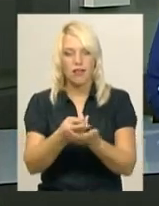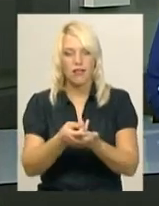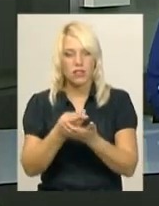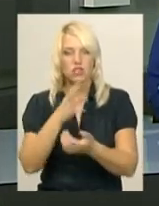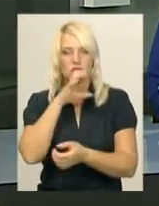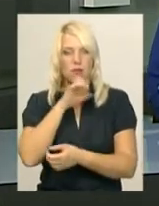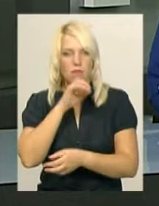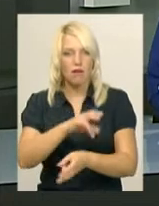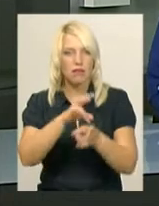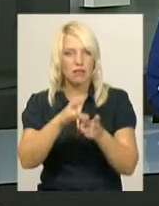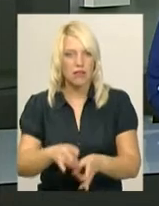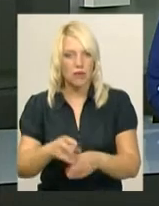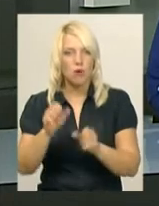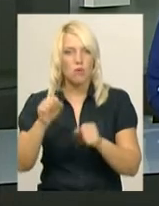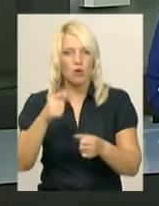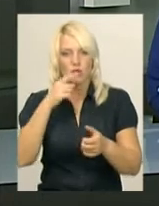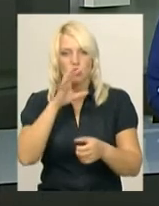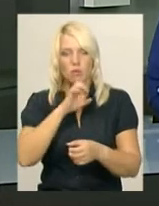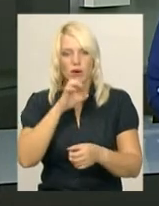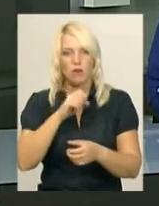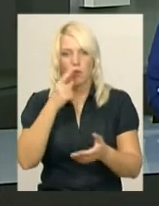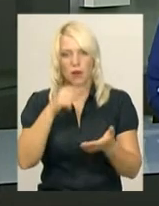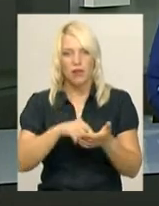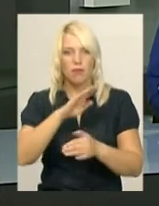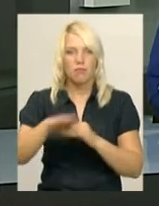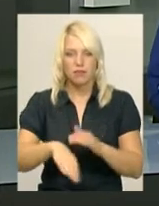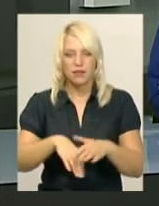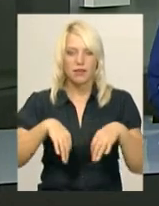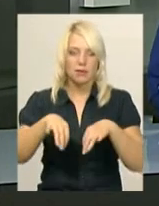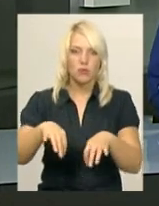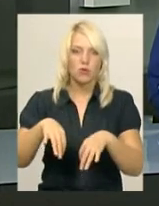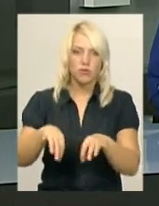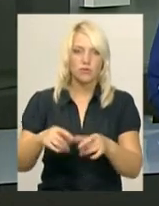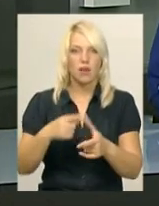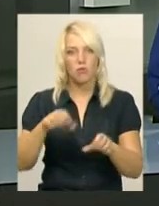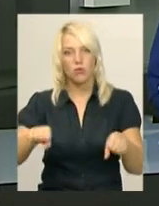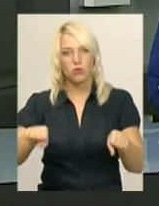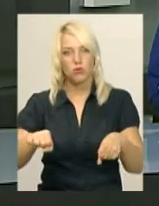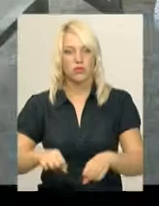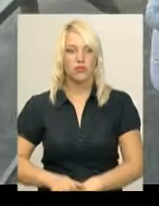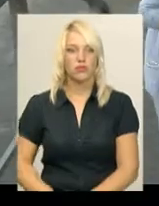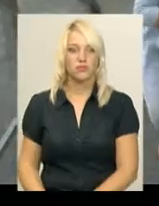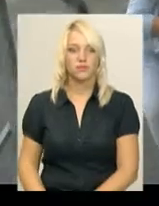травм. Ймовірно, тварина потрапила під машину чи мотоцикл. Тему продовжить Світлана Поробок.